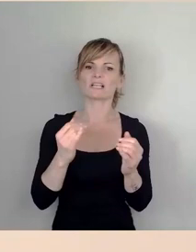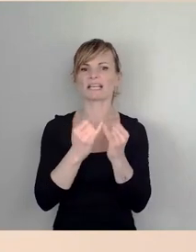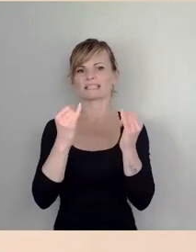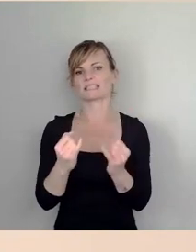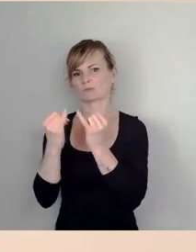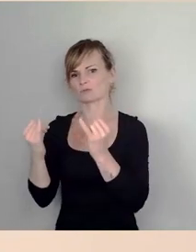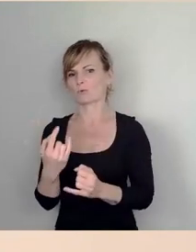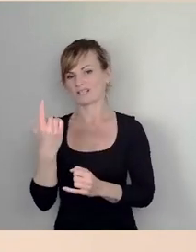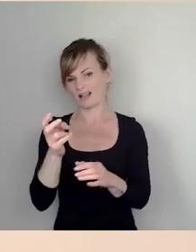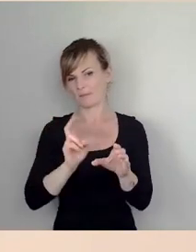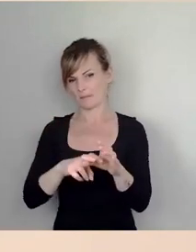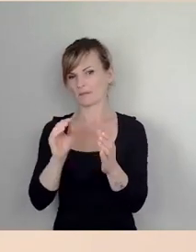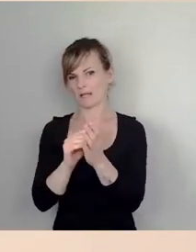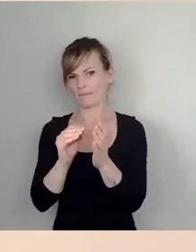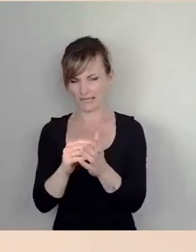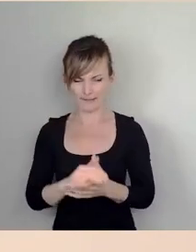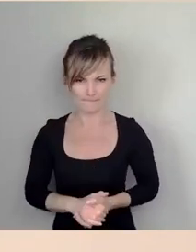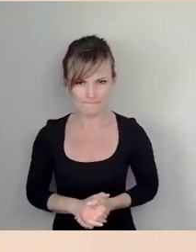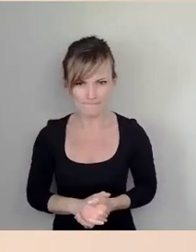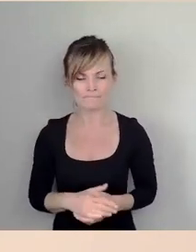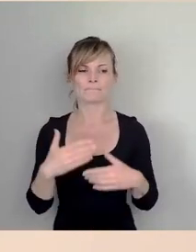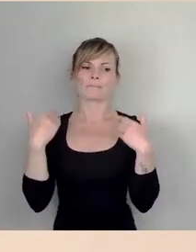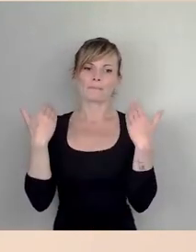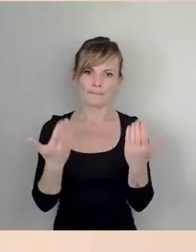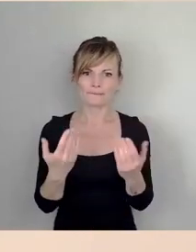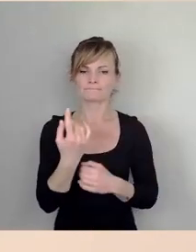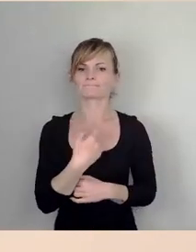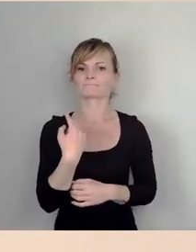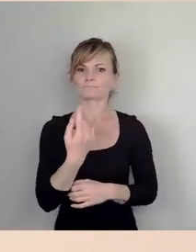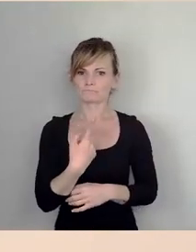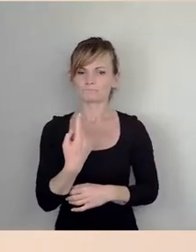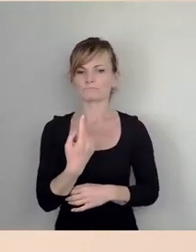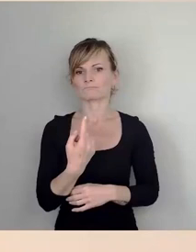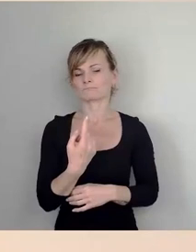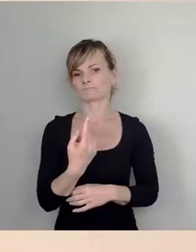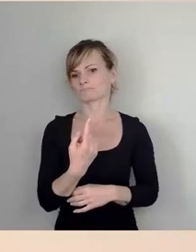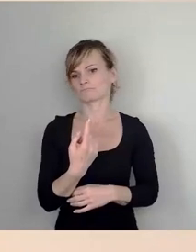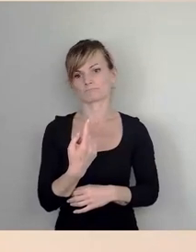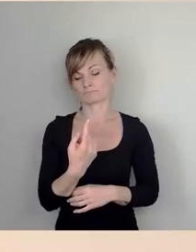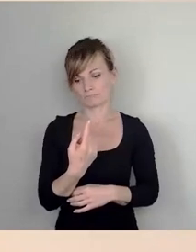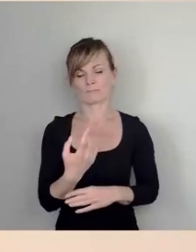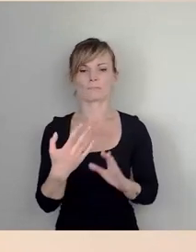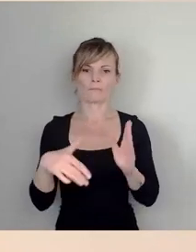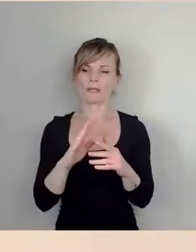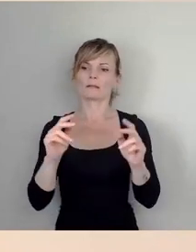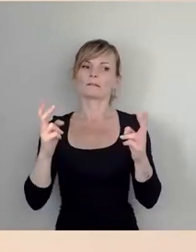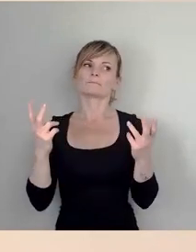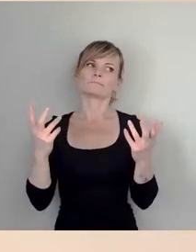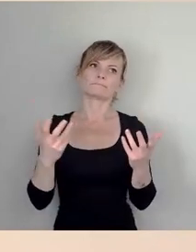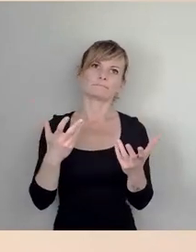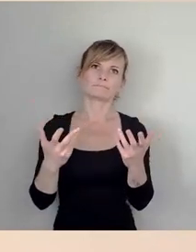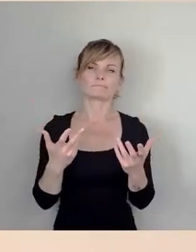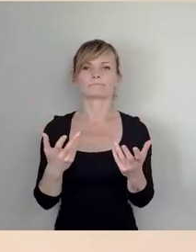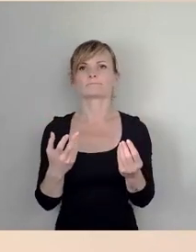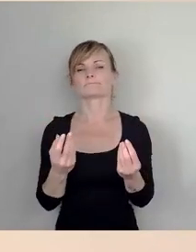Wir haben daraufhin zur Versachlichung oder zur Frage der